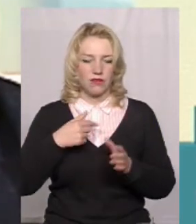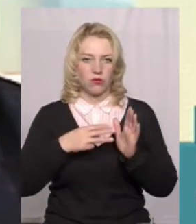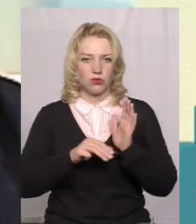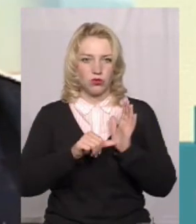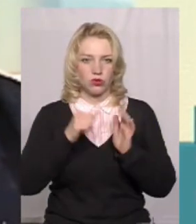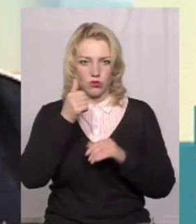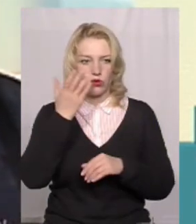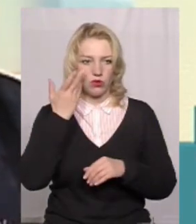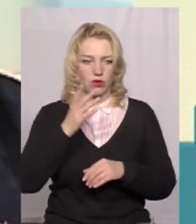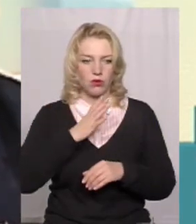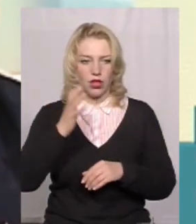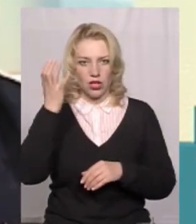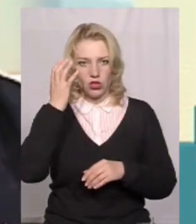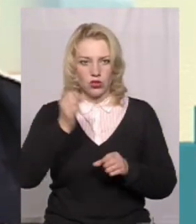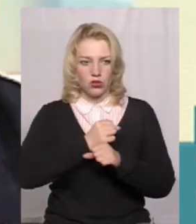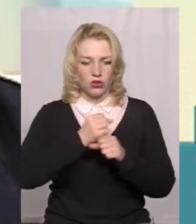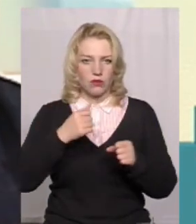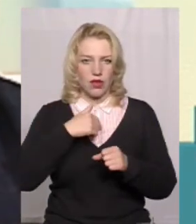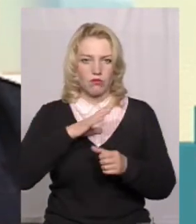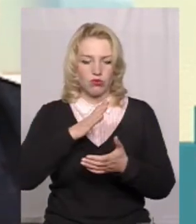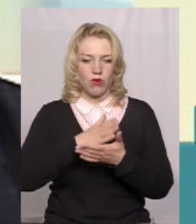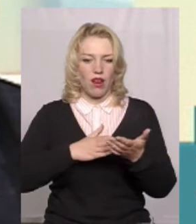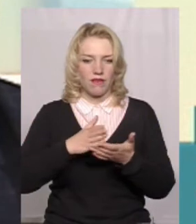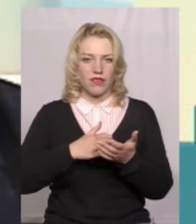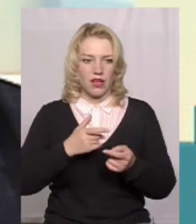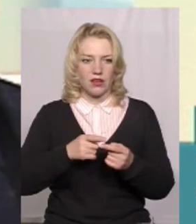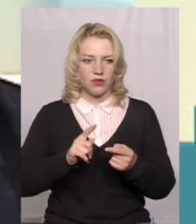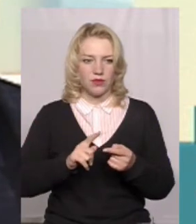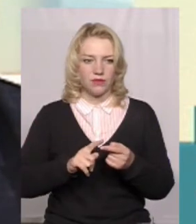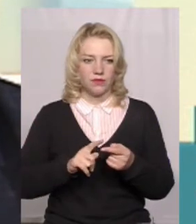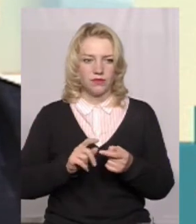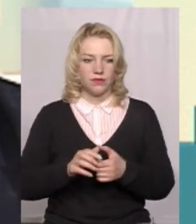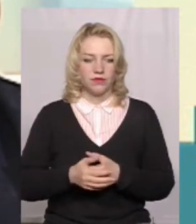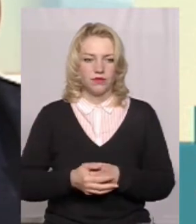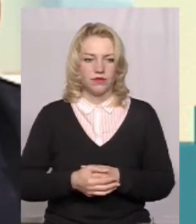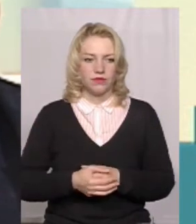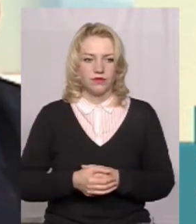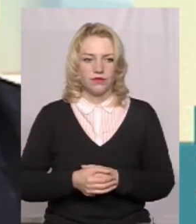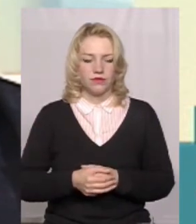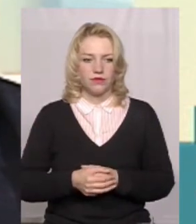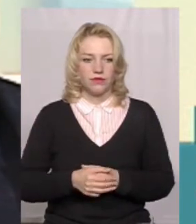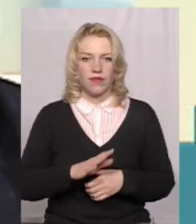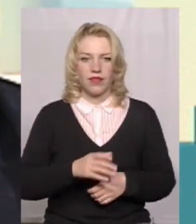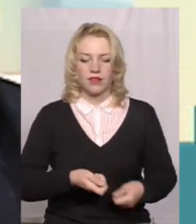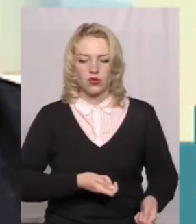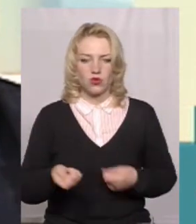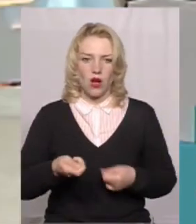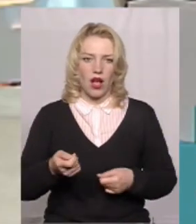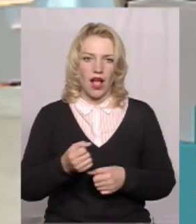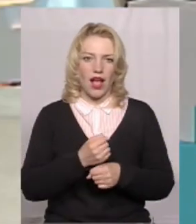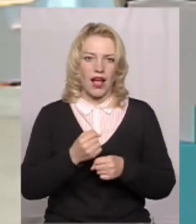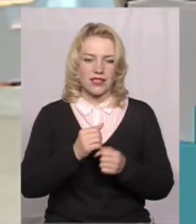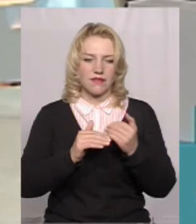році, коли була Чорнобильська аварія, я був в ліквідації, тільки не шуфлював гріб, той асфальт. А я